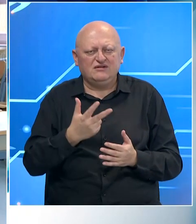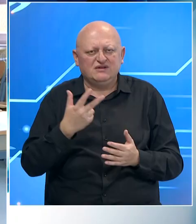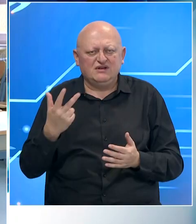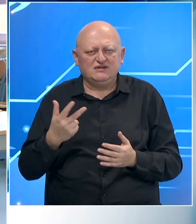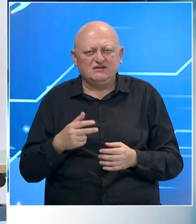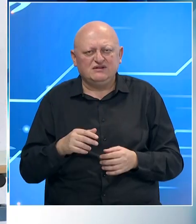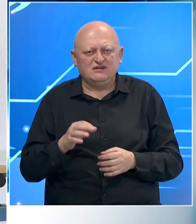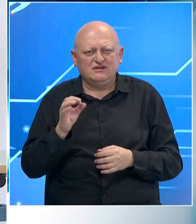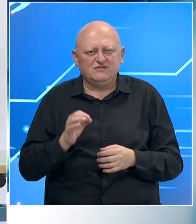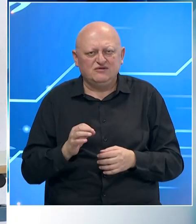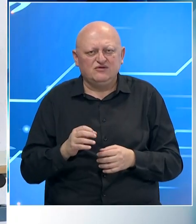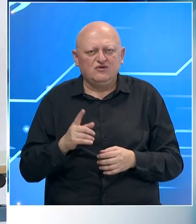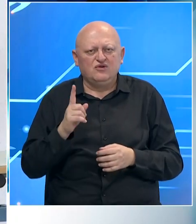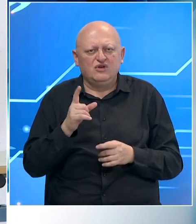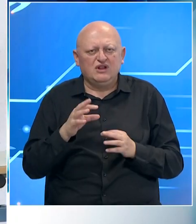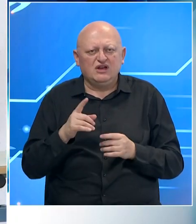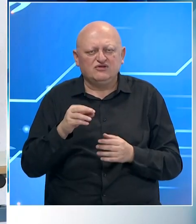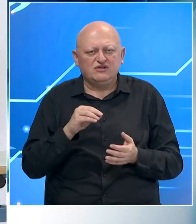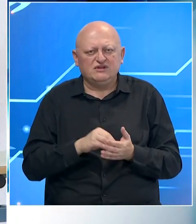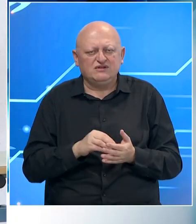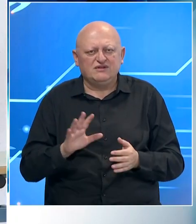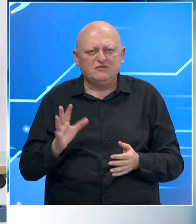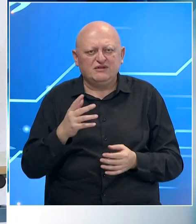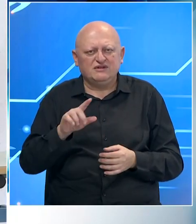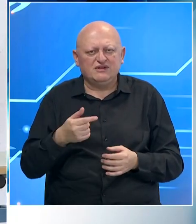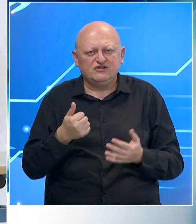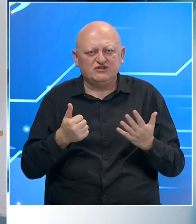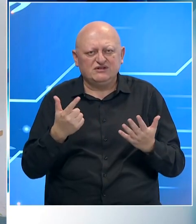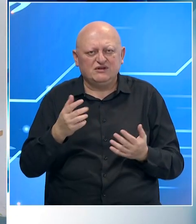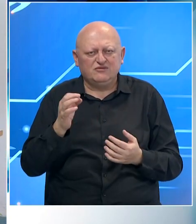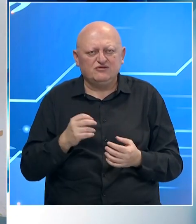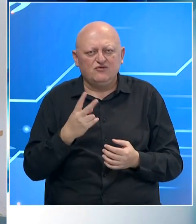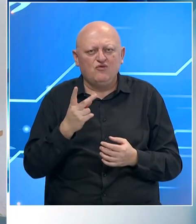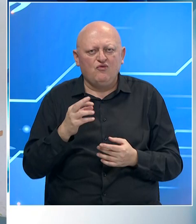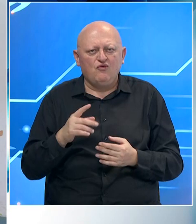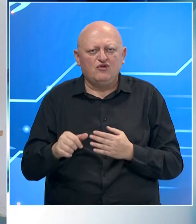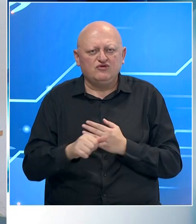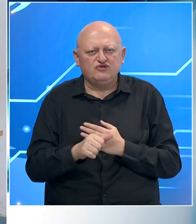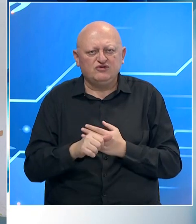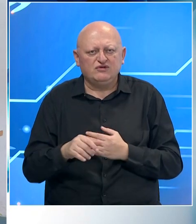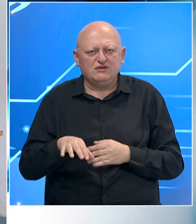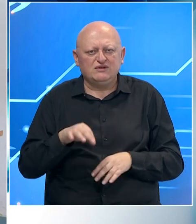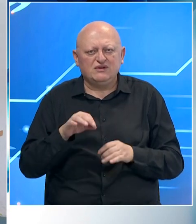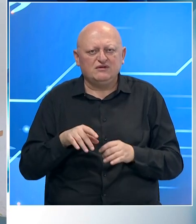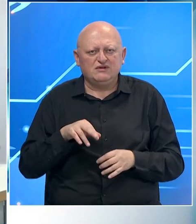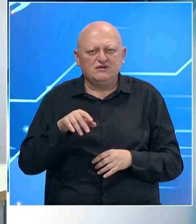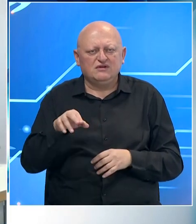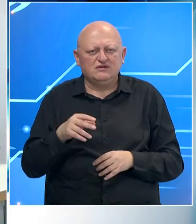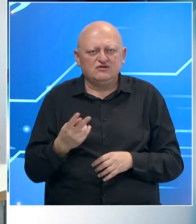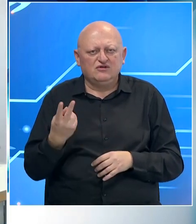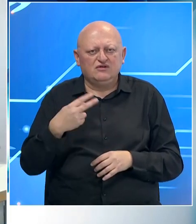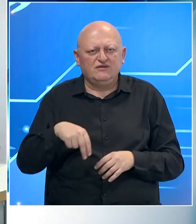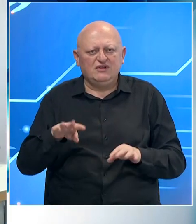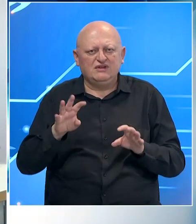9,33%. U Ilijaš je ta cifra 15,67%, a u Vogošći je do 11 sati na izbor